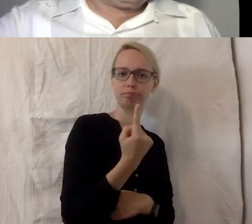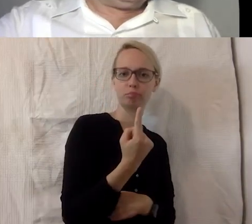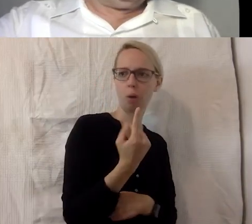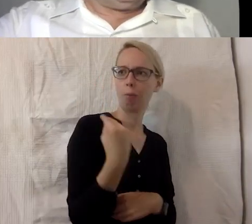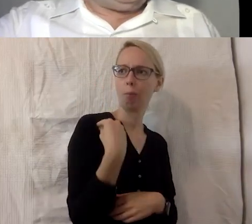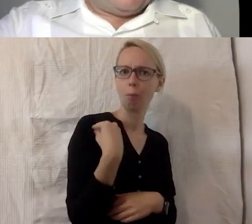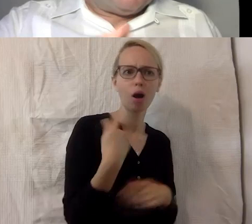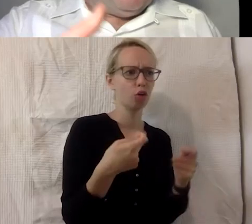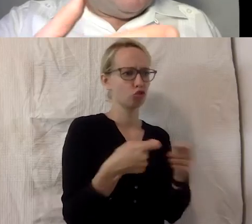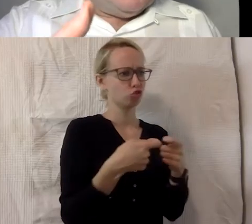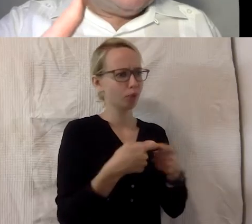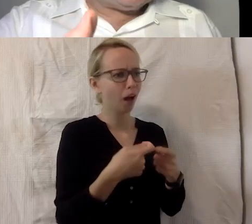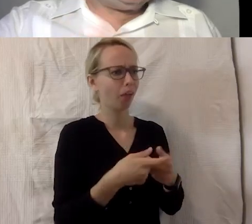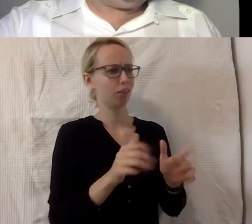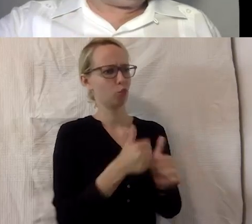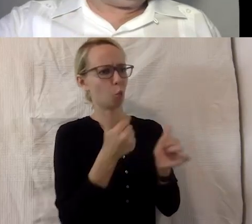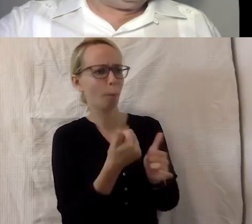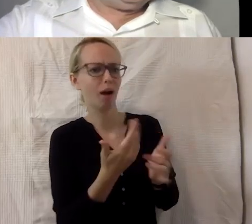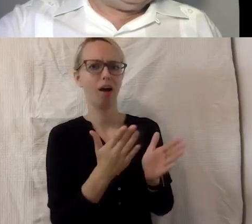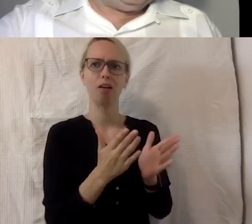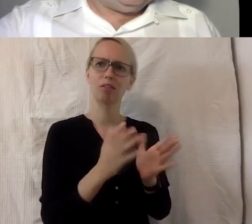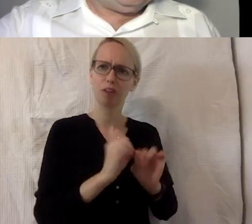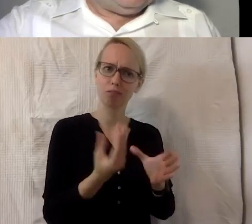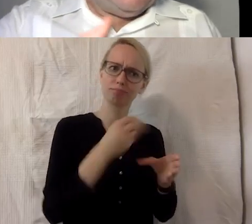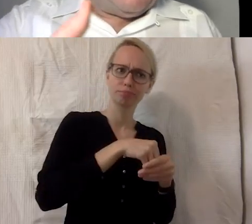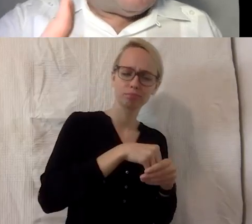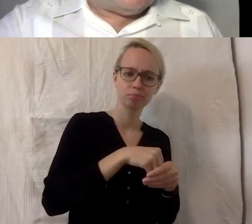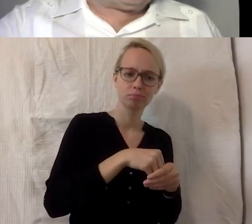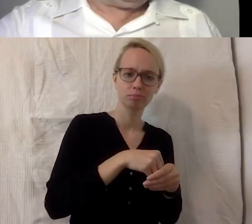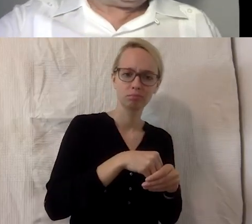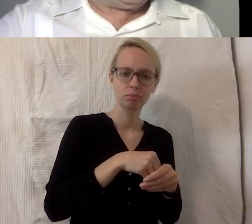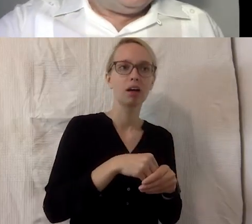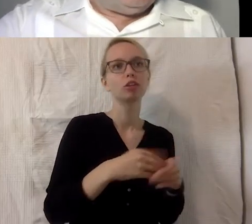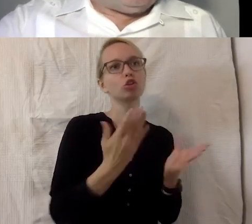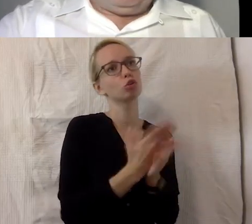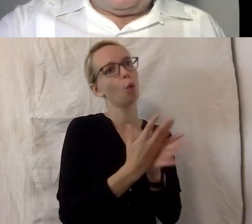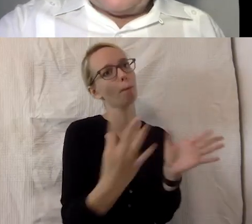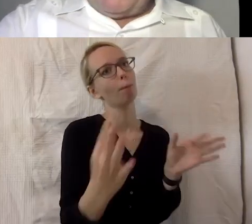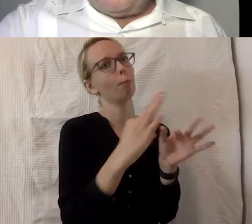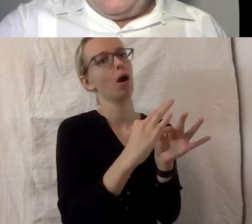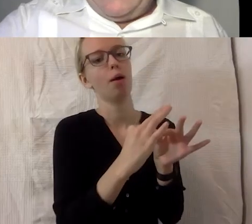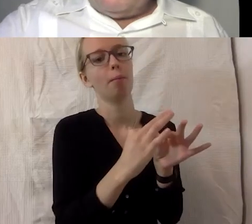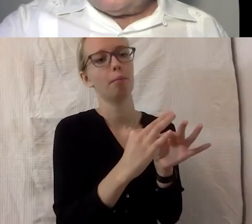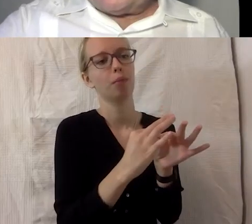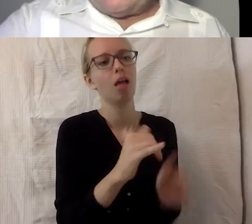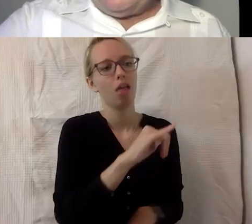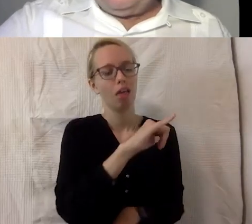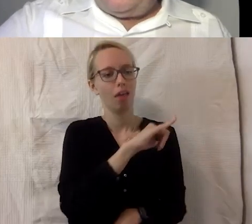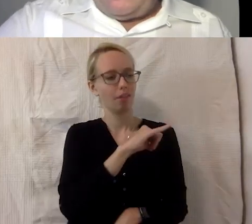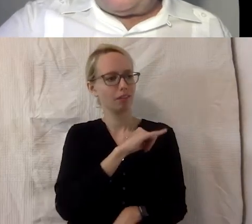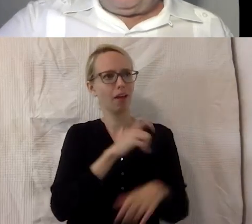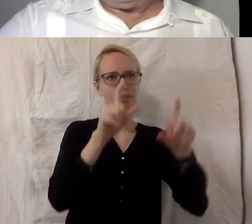spannende Sache, also wir haben da wohl jetzt einen Zugang gefunden, um im Interesse bei Unternehmen zu